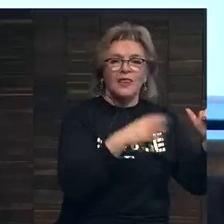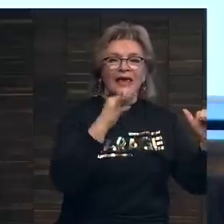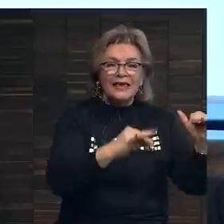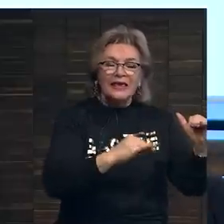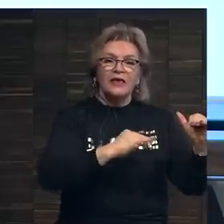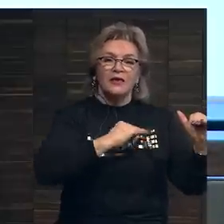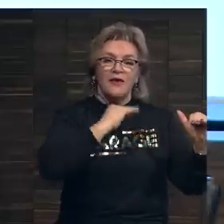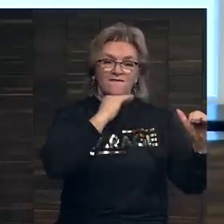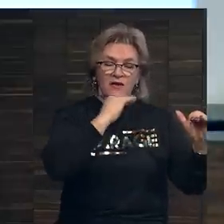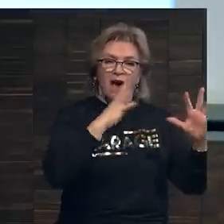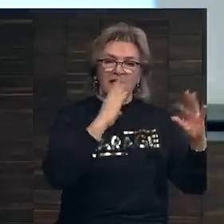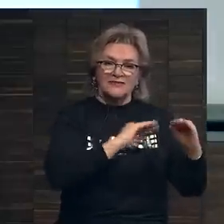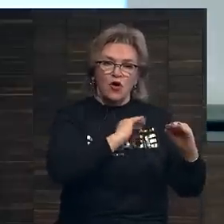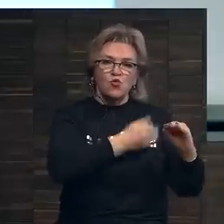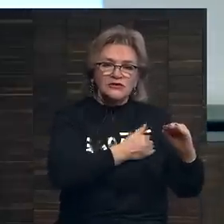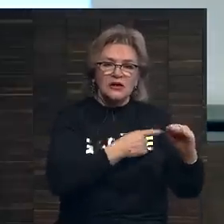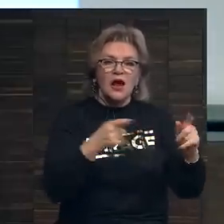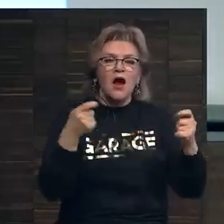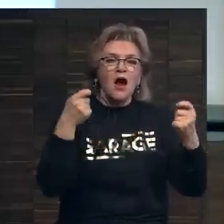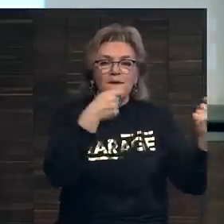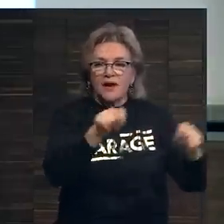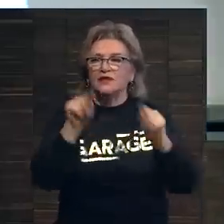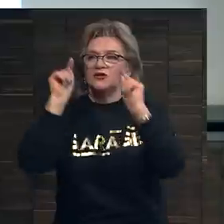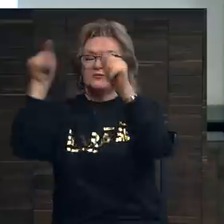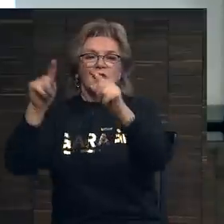сконцентрировали свои усилия на продаже музея.